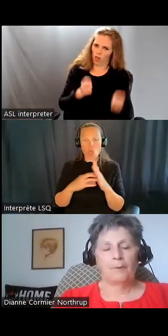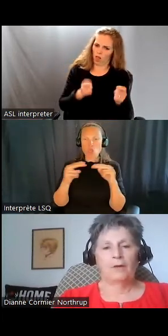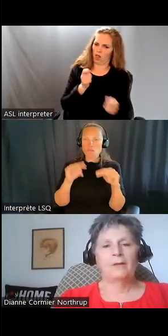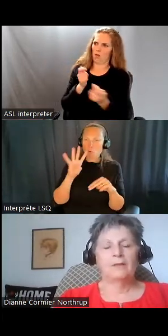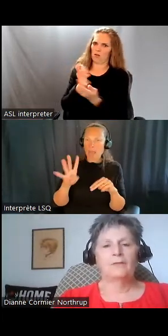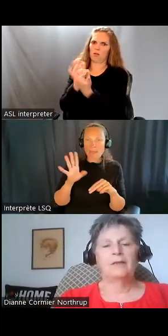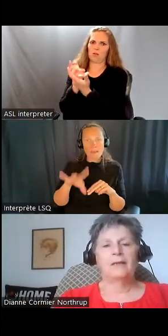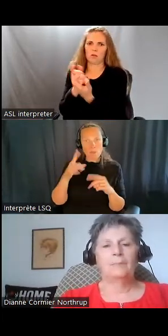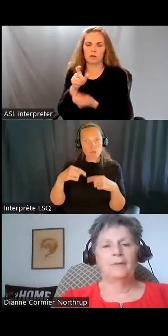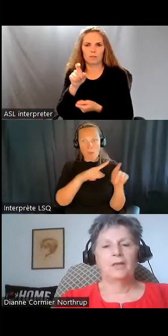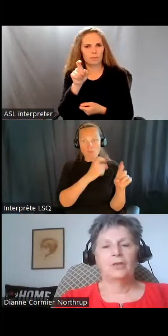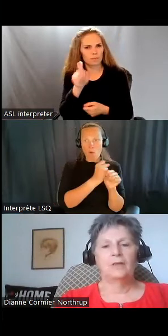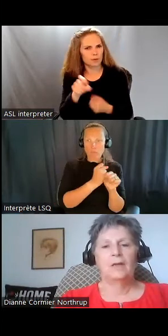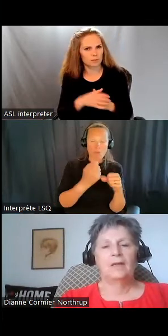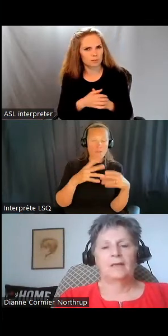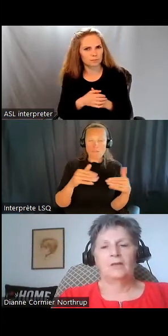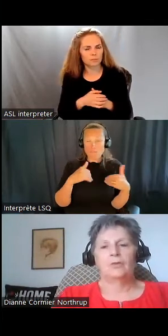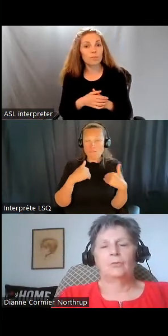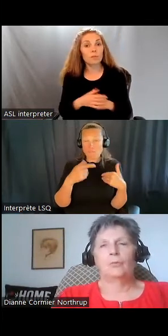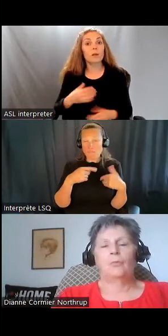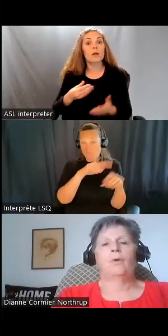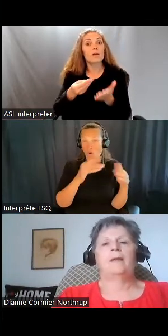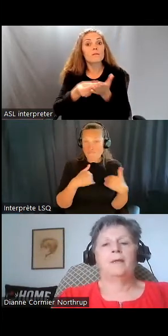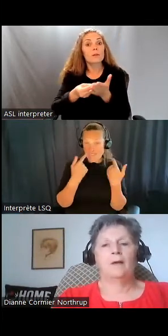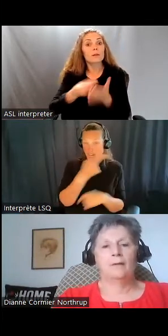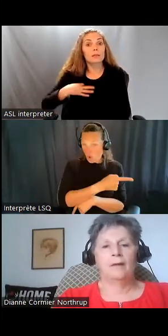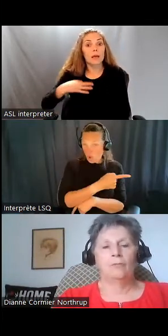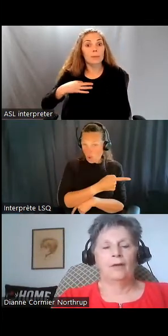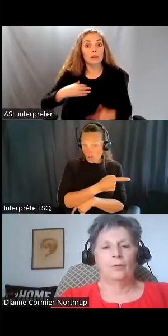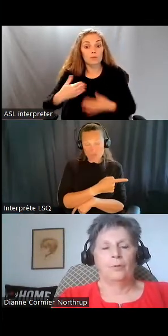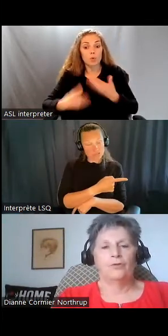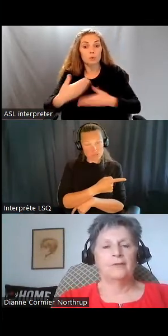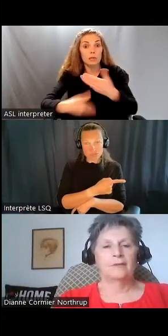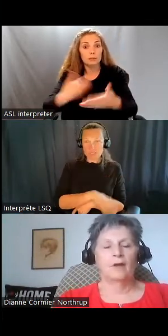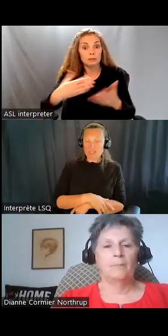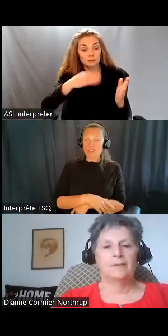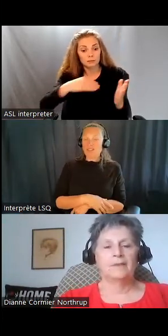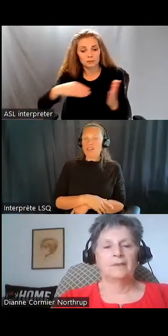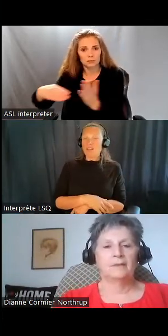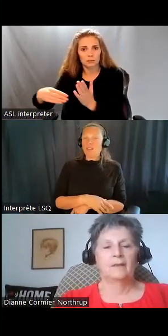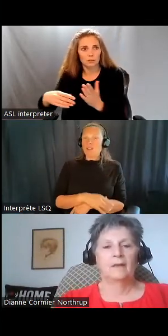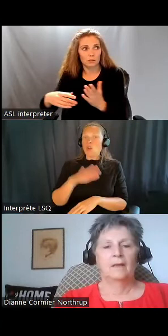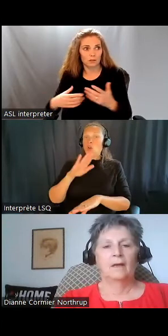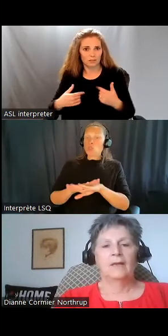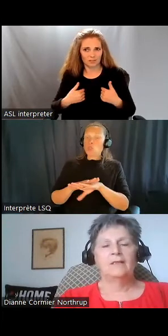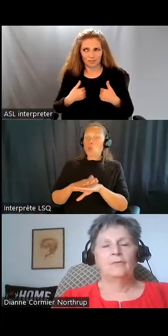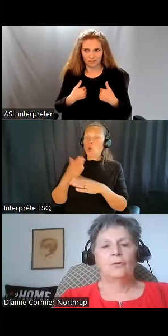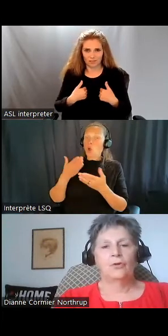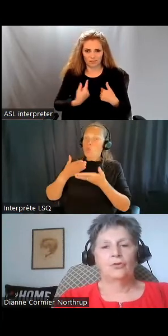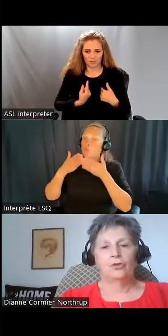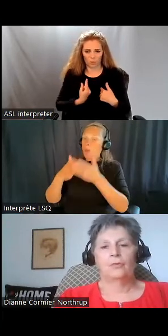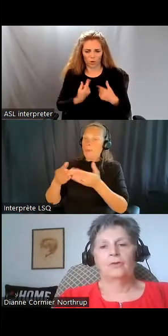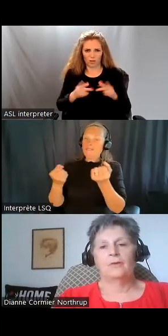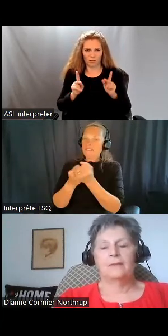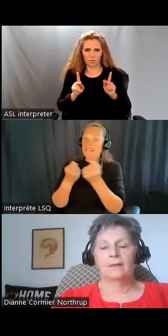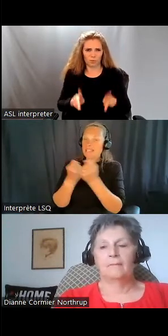le processus de préparation de cette demande de financement a vraiment dépassé les compétences d'une